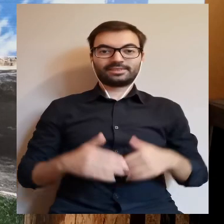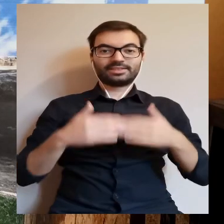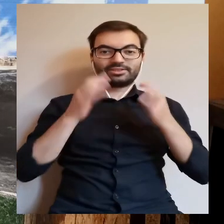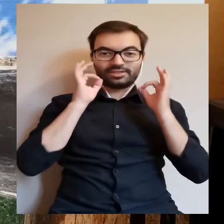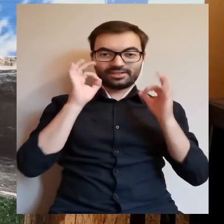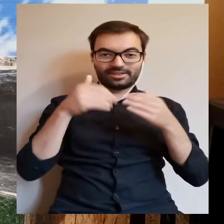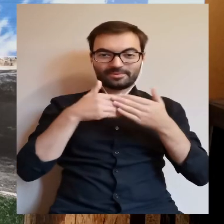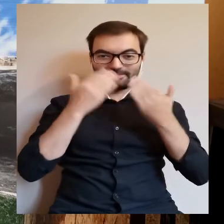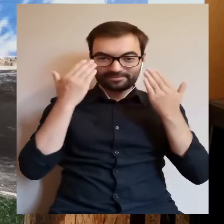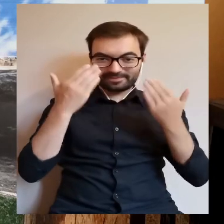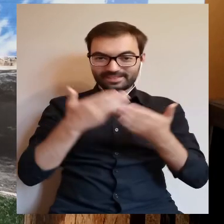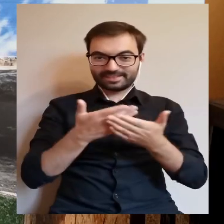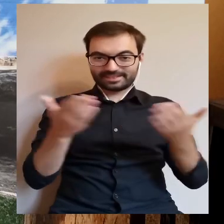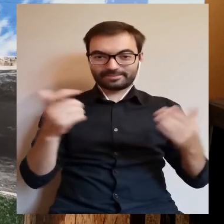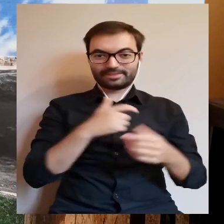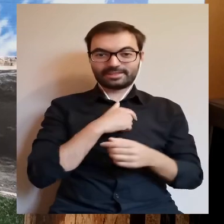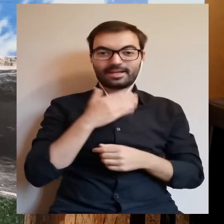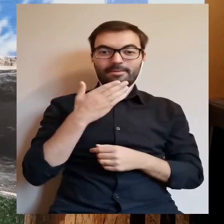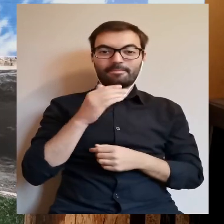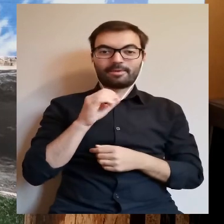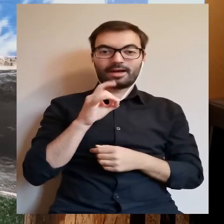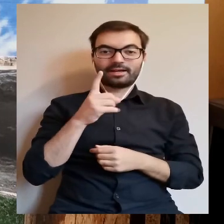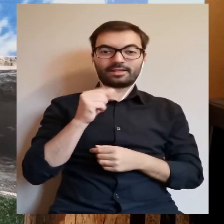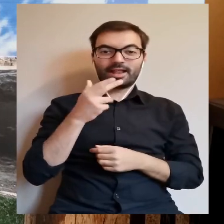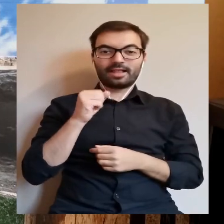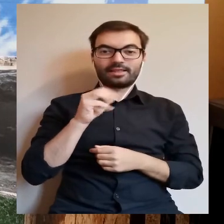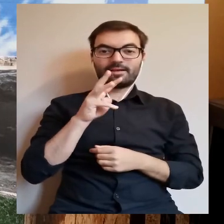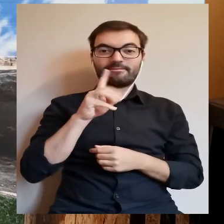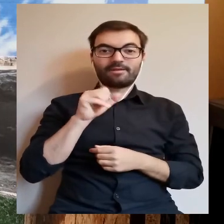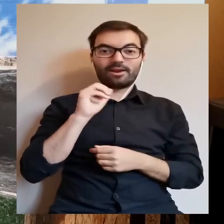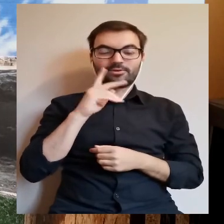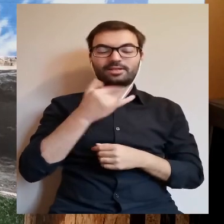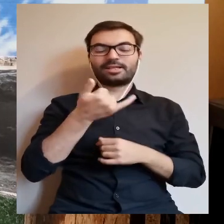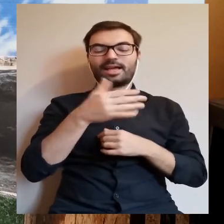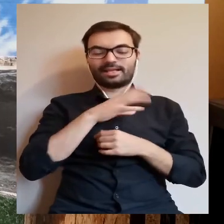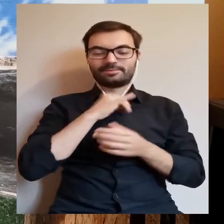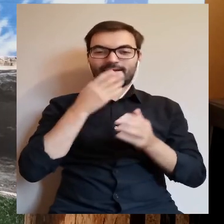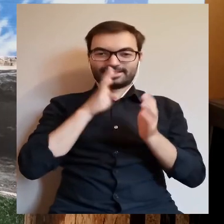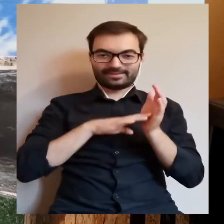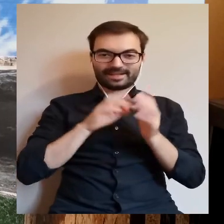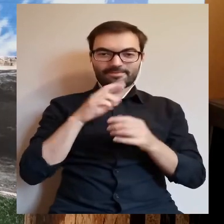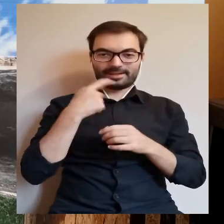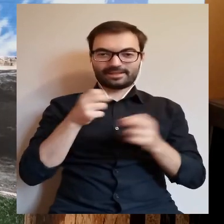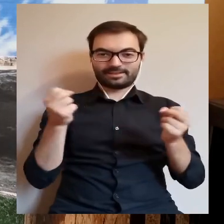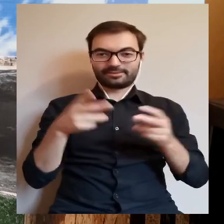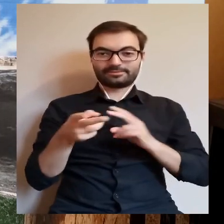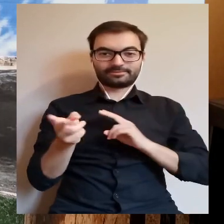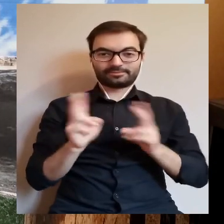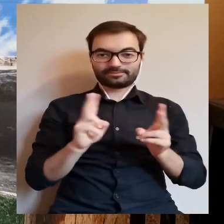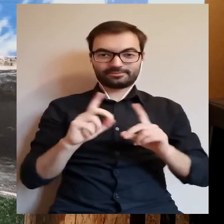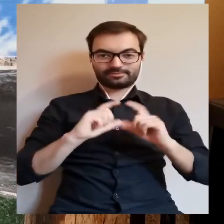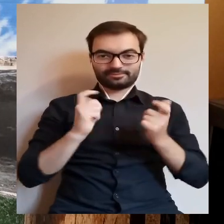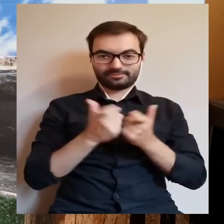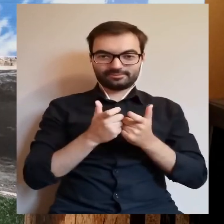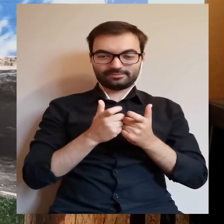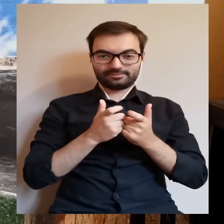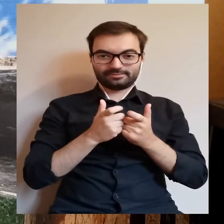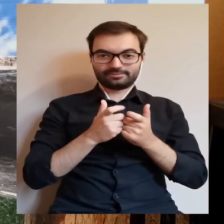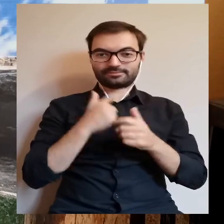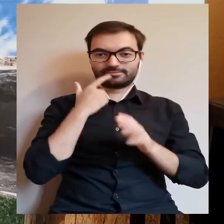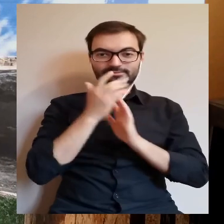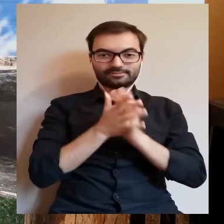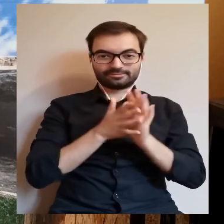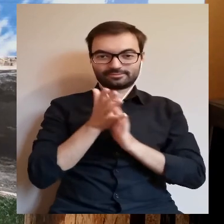Dzień dobry Państwu, witam serdecznie, Magdalena Walusiak, towarzyszy mi jak zwykle Bernard Kino, który tłumaczy całość